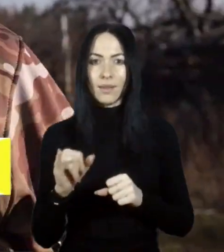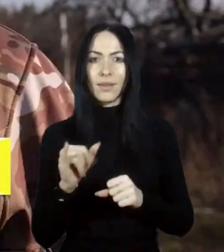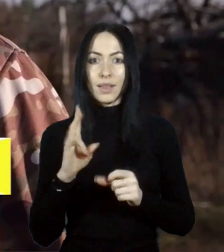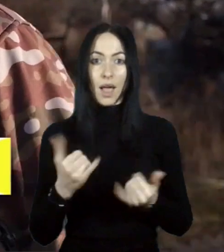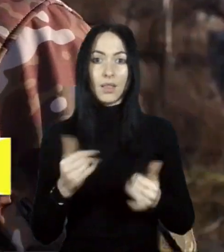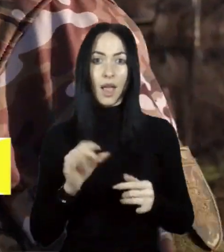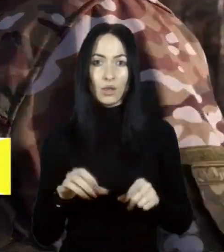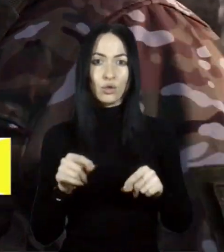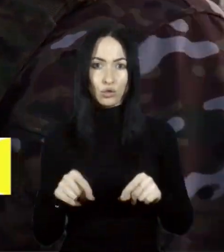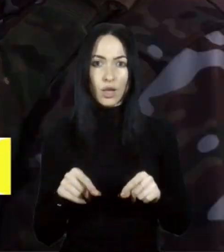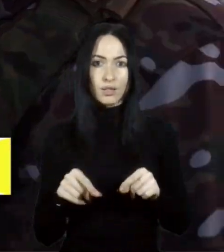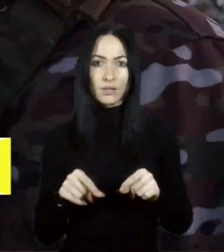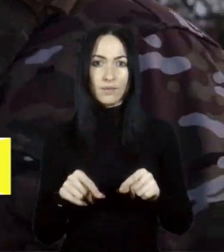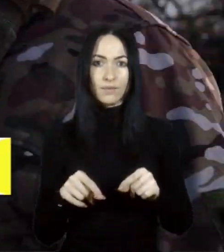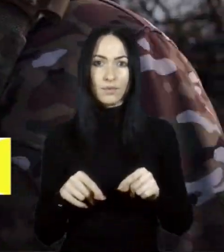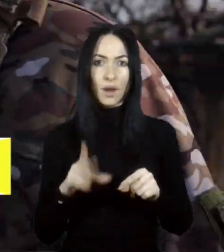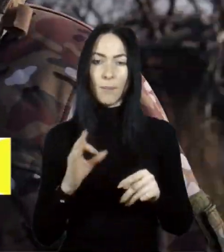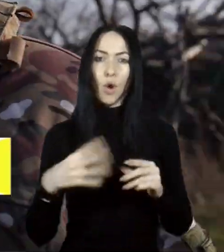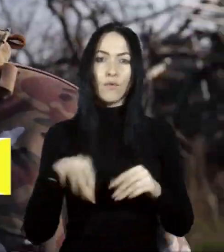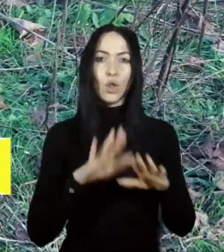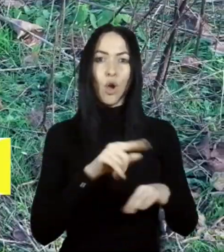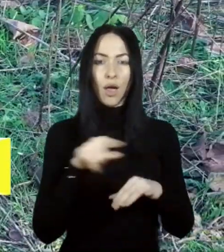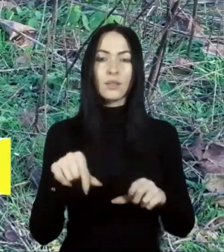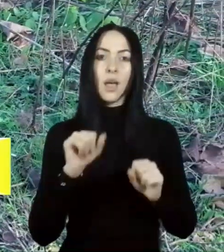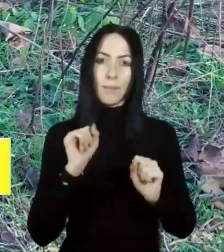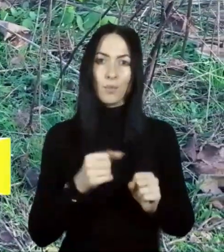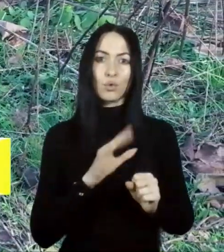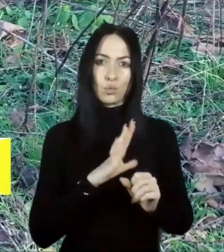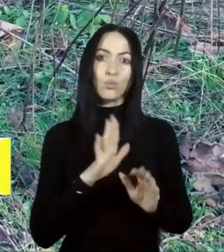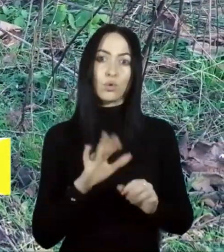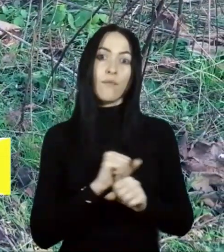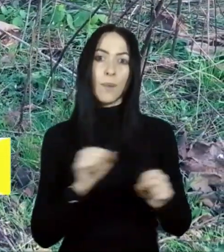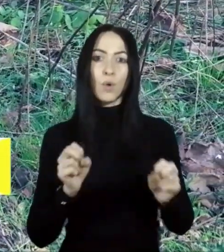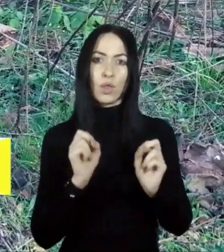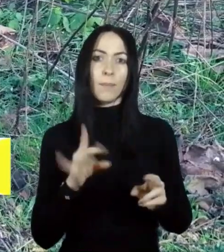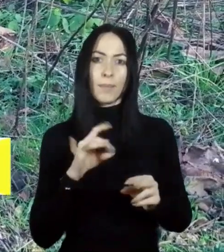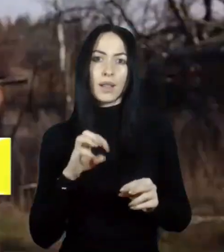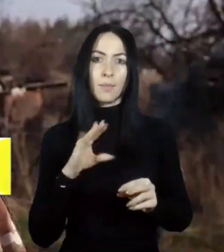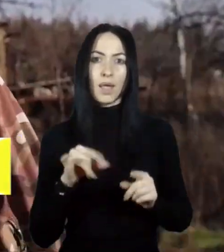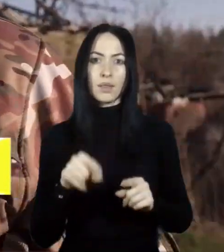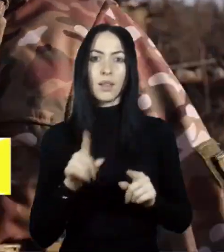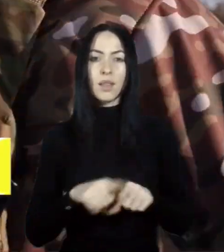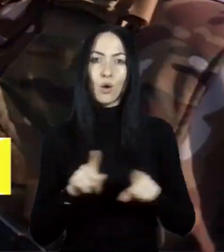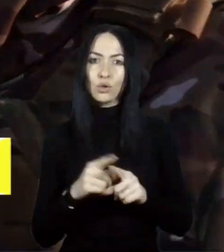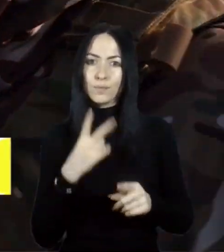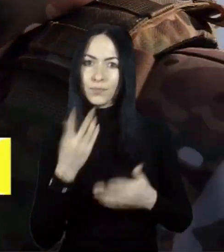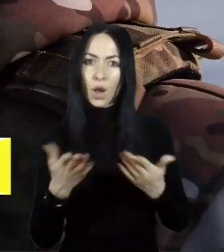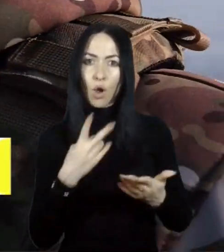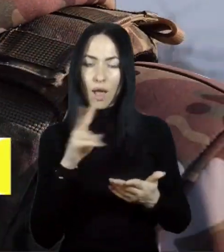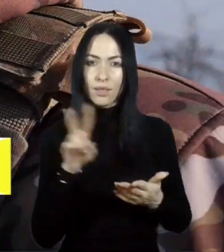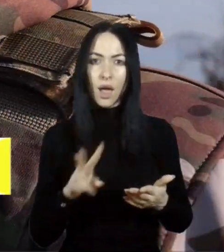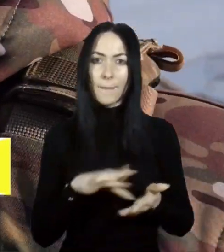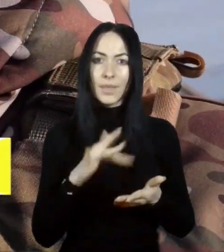час во всіх локаціях може знаходитися вибухонебезпечний предмет. Також ми оглядаємо місто, де